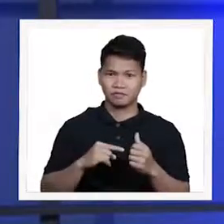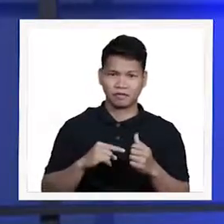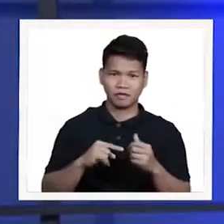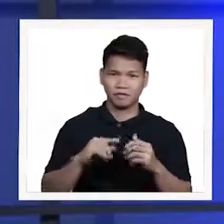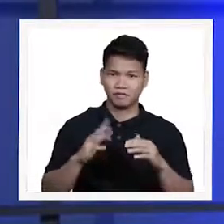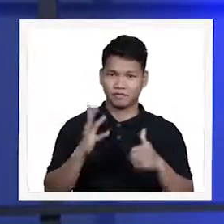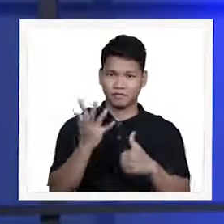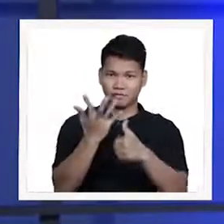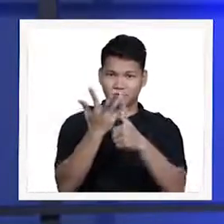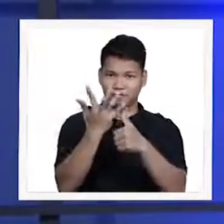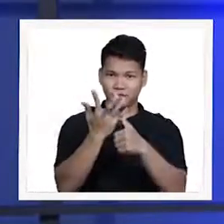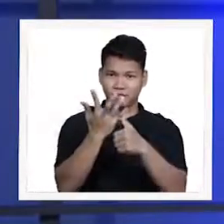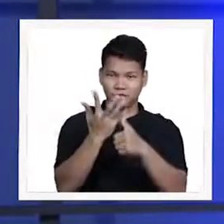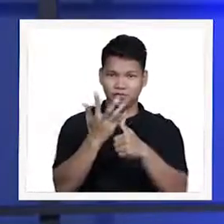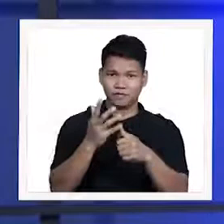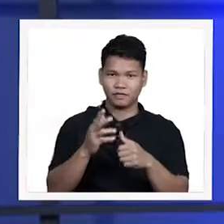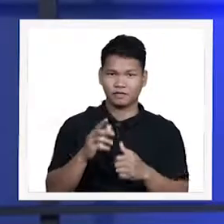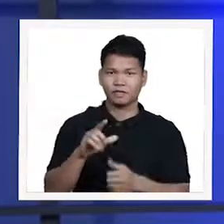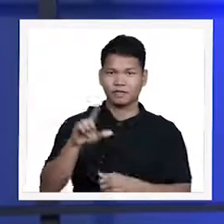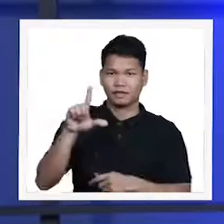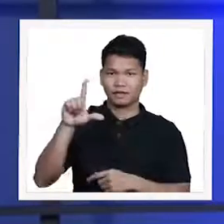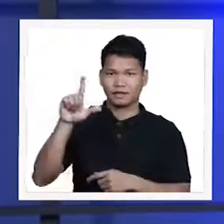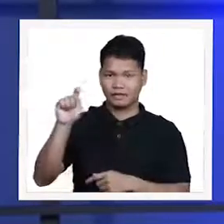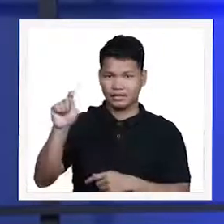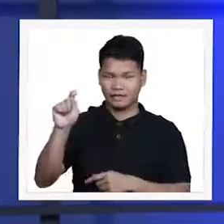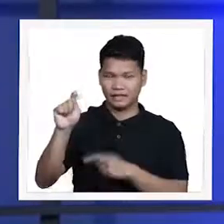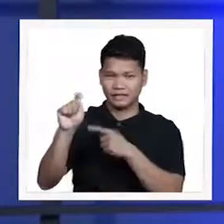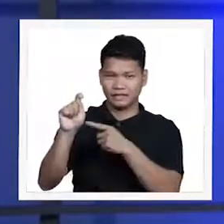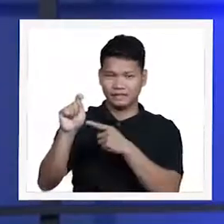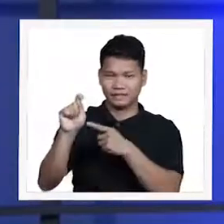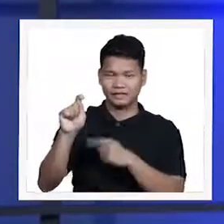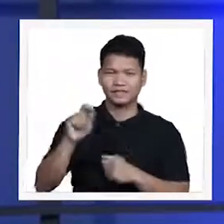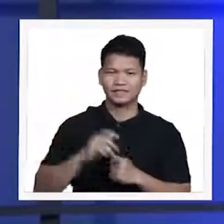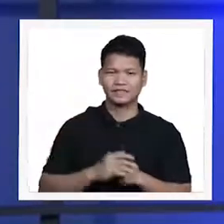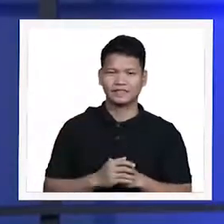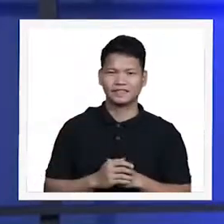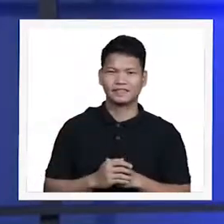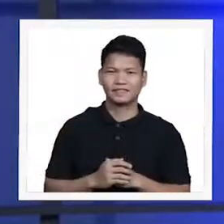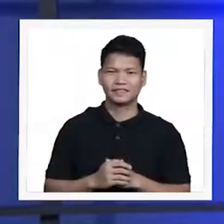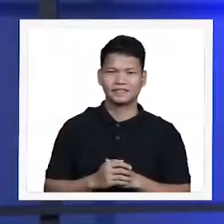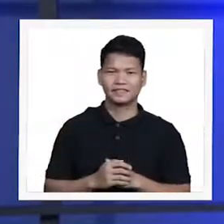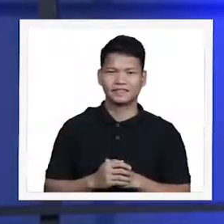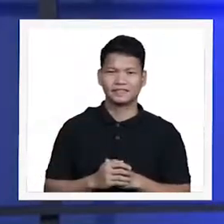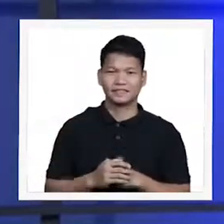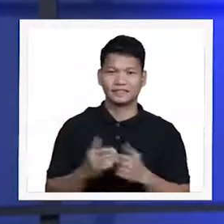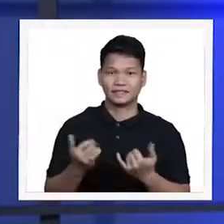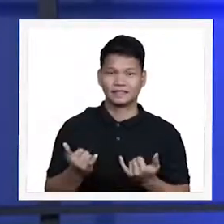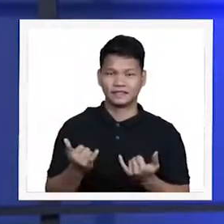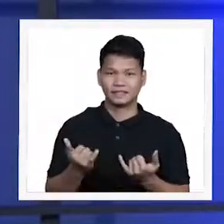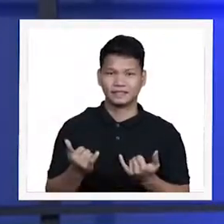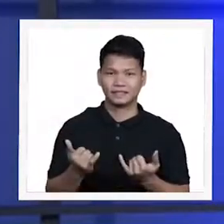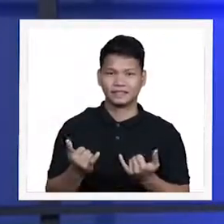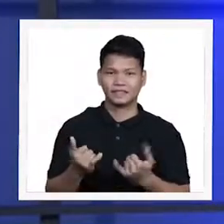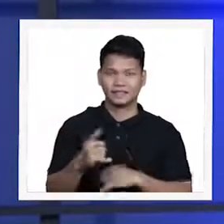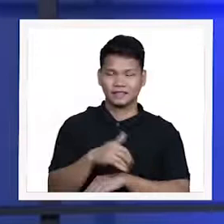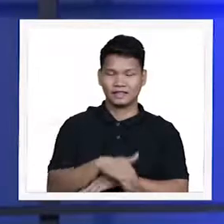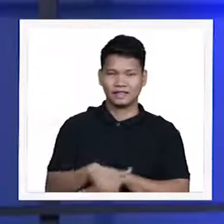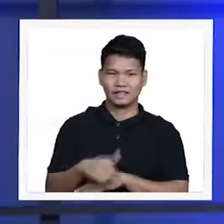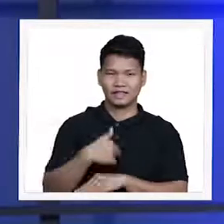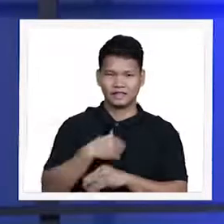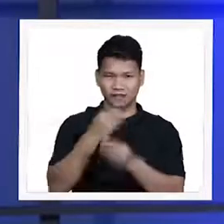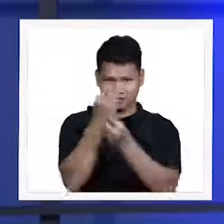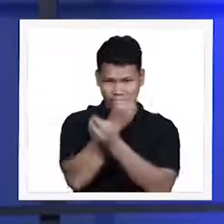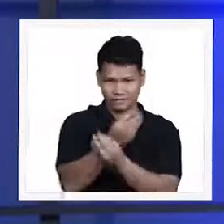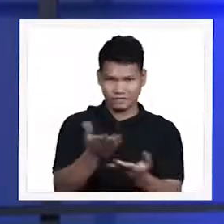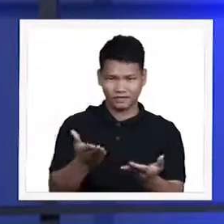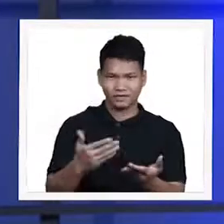po tayo. Nasa letter T po tayo. So ngayong umaga, ayong gabi, gusto po kong sabihin sa inyo na